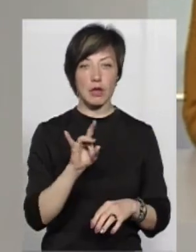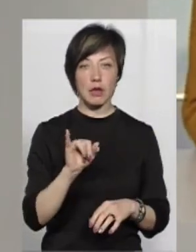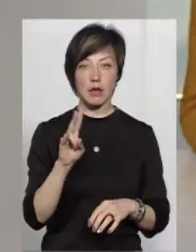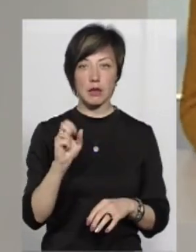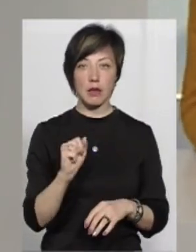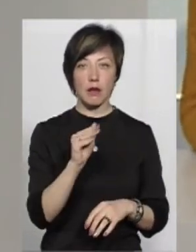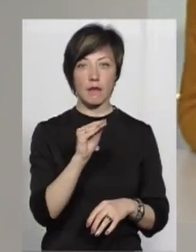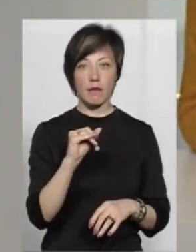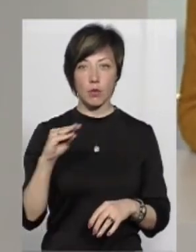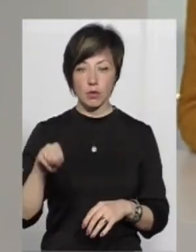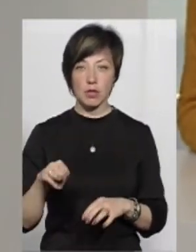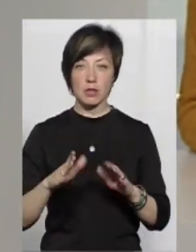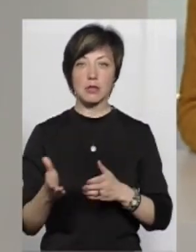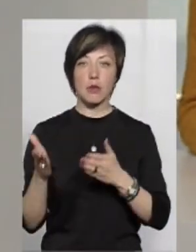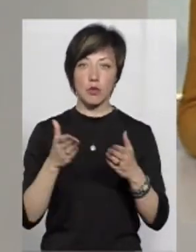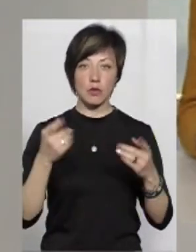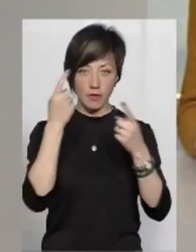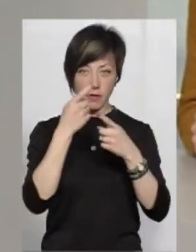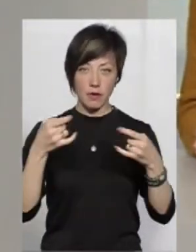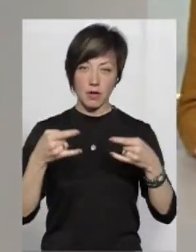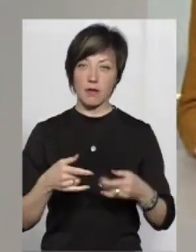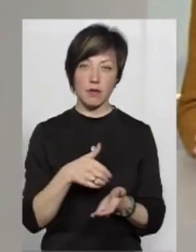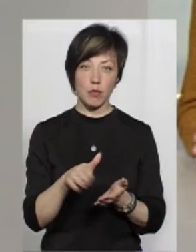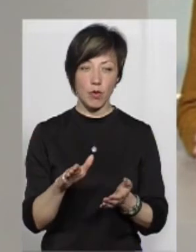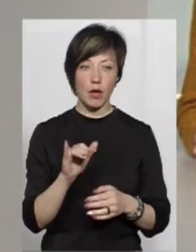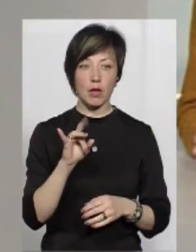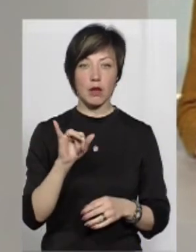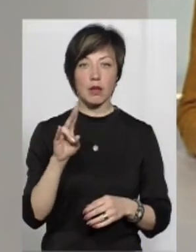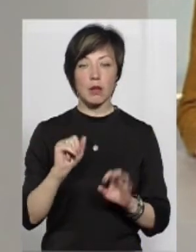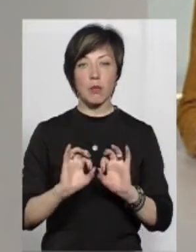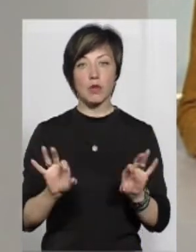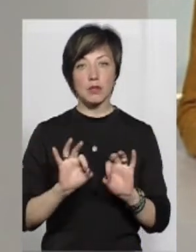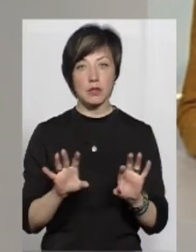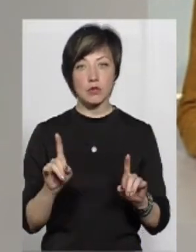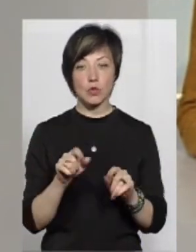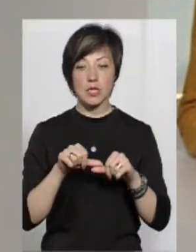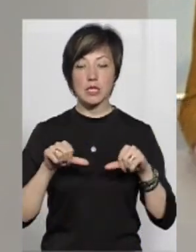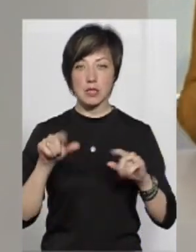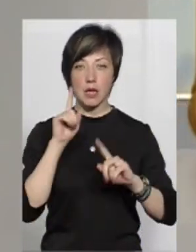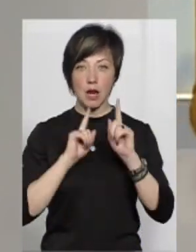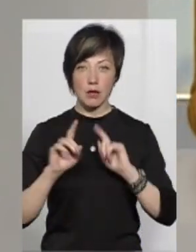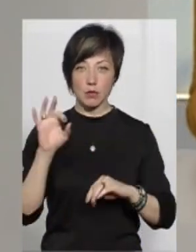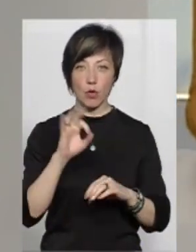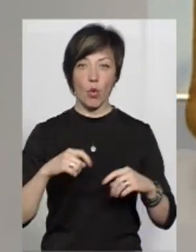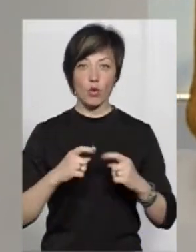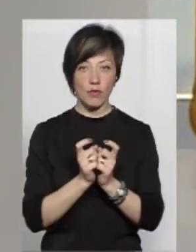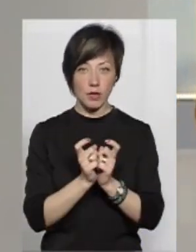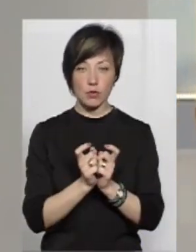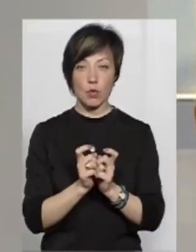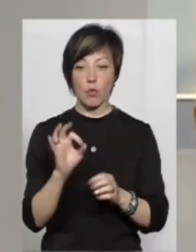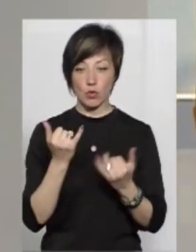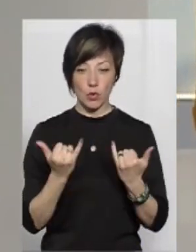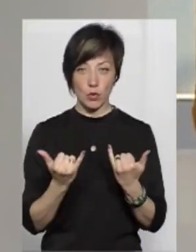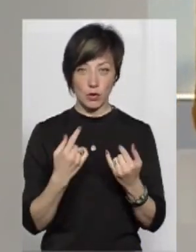Фютт ми запрошували в ефір, проте отримали відмову. Пані Ірина пояснила її тим, що засідання ради стосовно конфлікту,